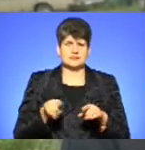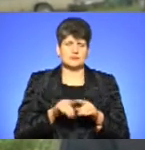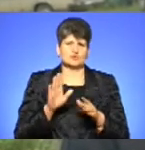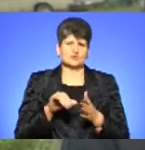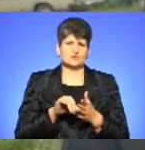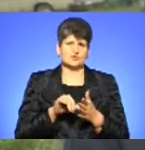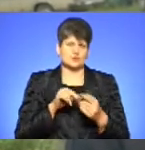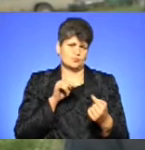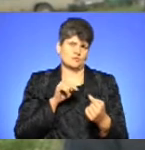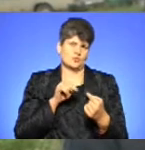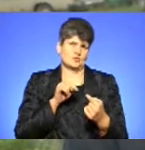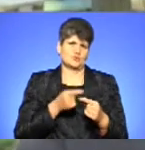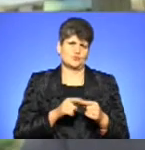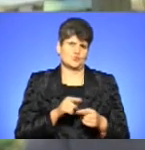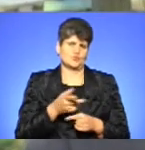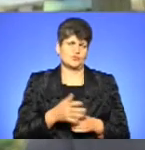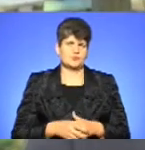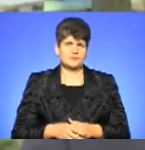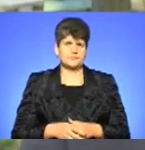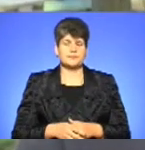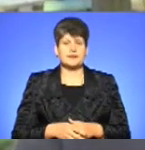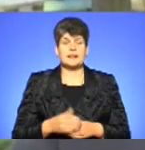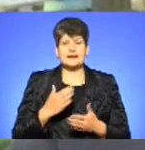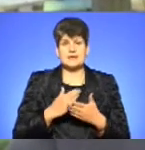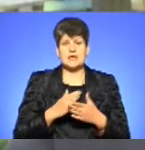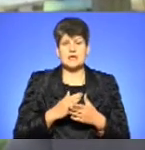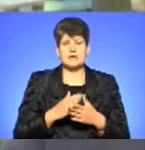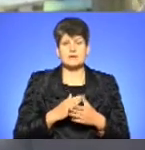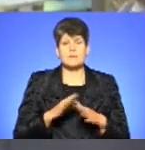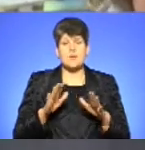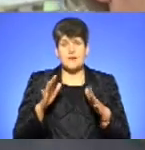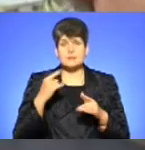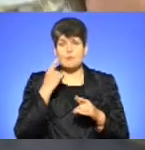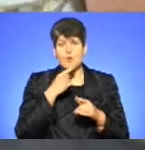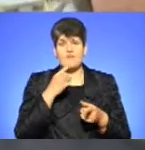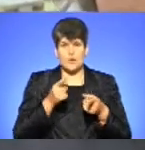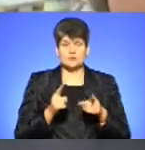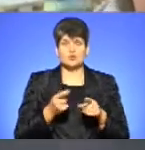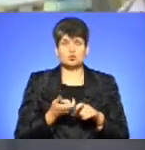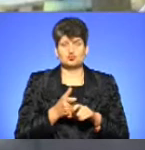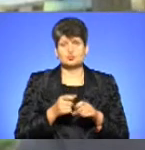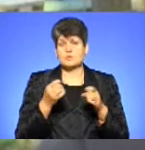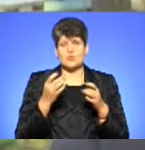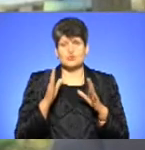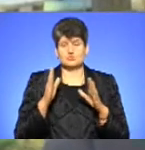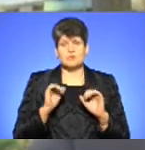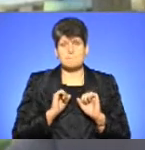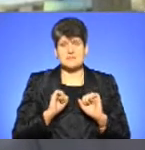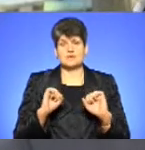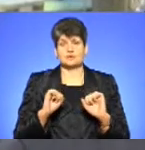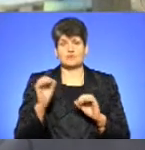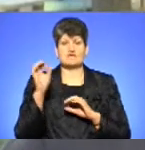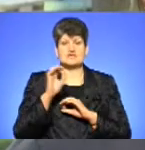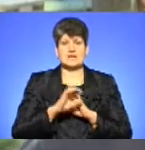виступати проти цього і підніматися це питання. Є такий момент, як мова оригіналу. Знаєте, дуже десь просто бути патріотом в